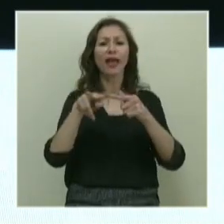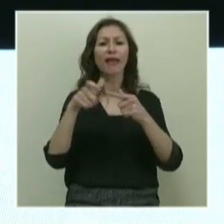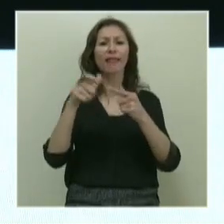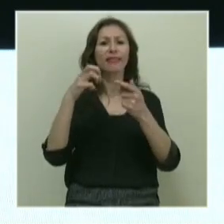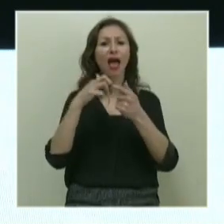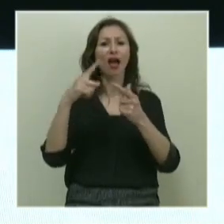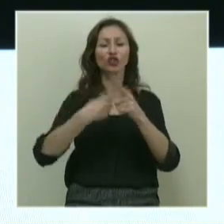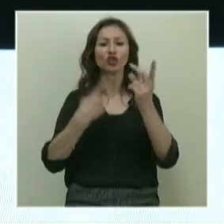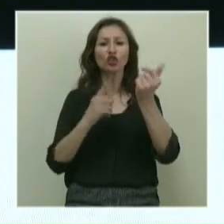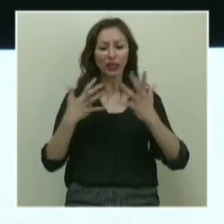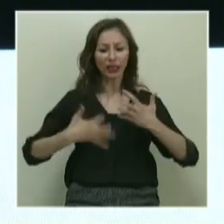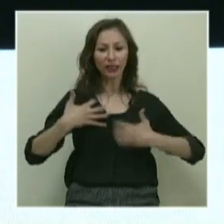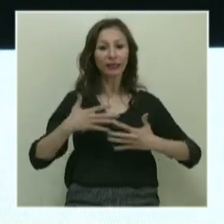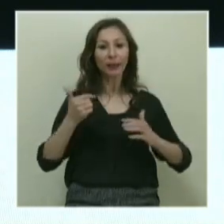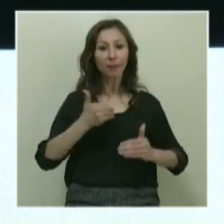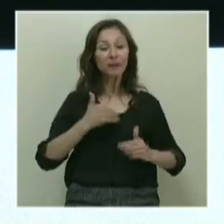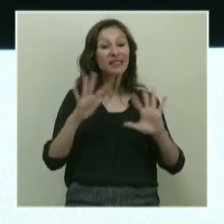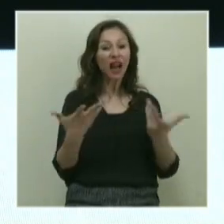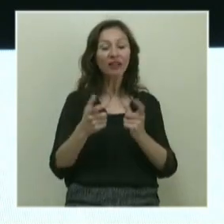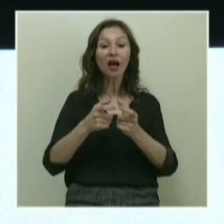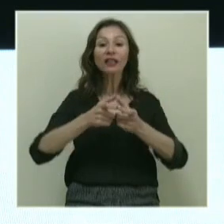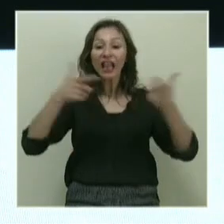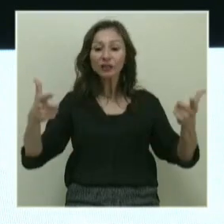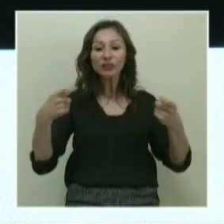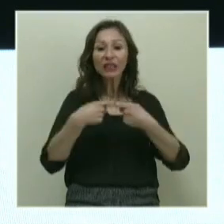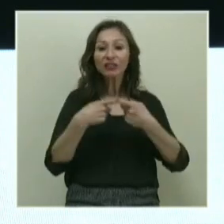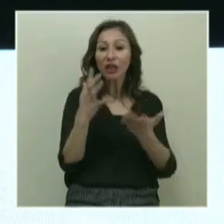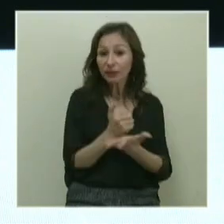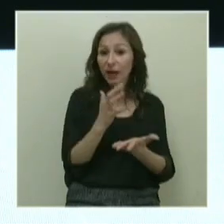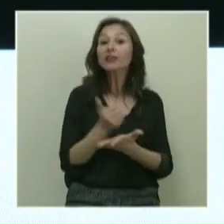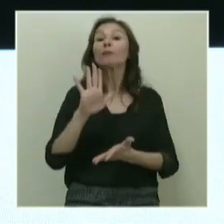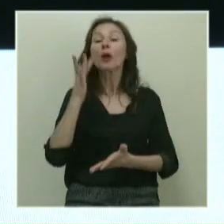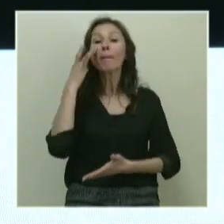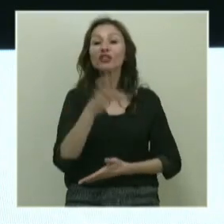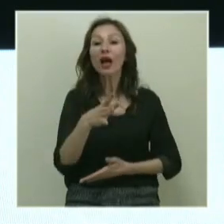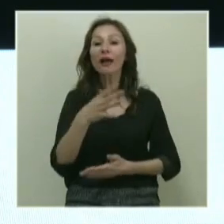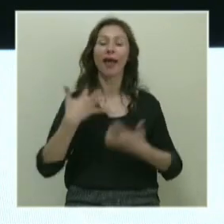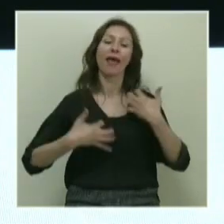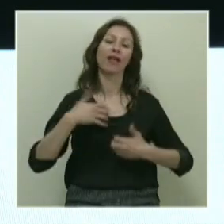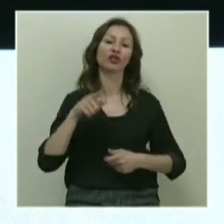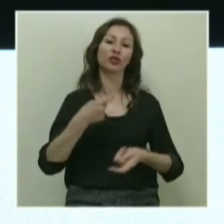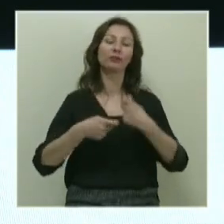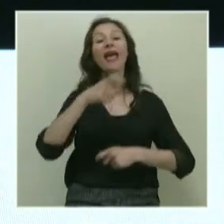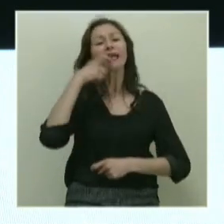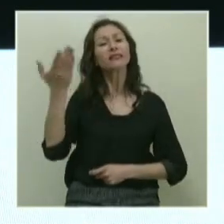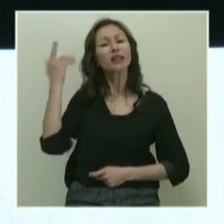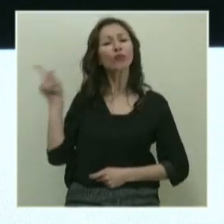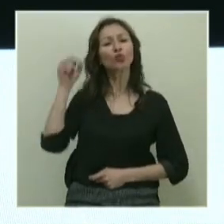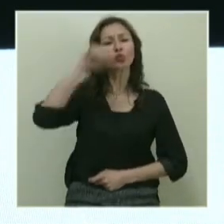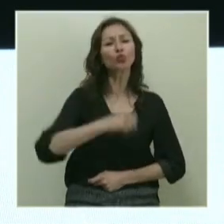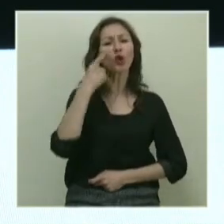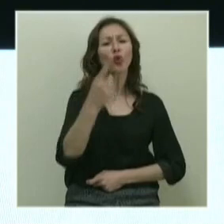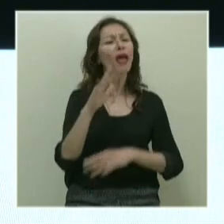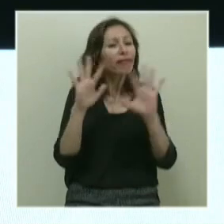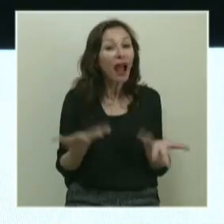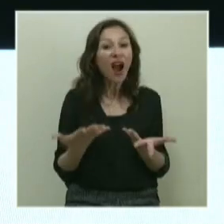Sizin ne kadar gelişmiş olduğunuzu ya da bir savaşı kazanıp kazanmayacağınızı belirleyen şey enerji tüketiminizdir. Eskiden bu düşmanın üzerine